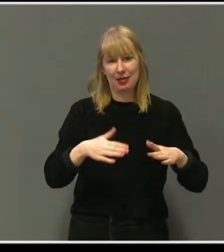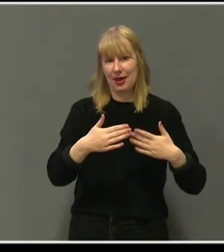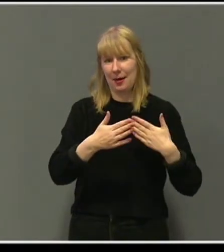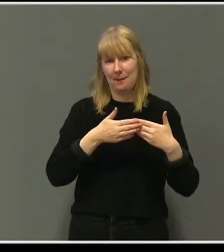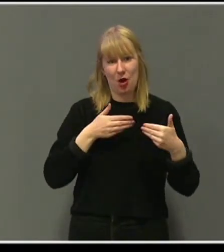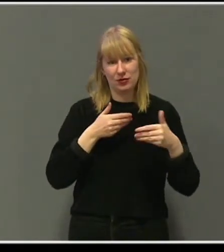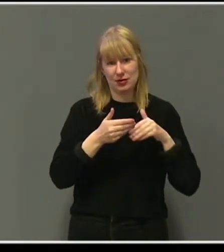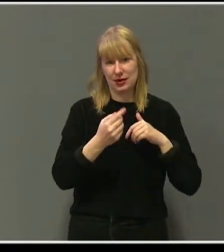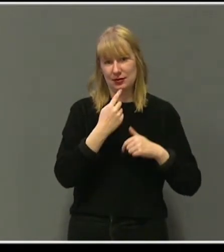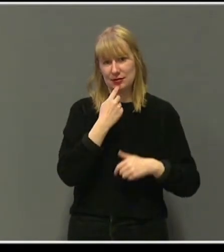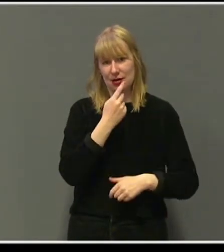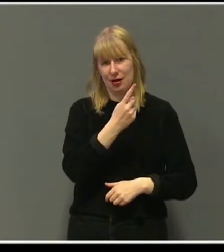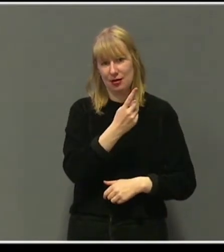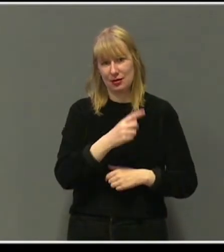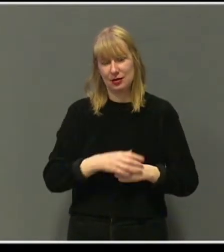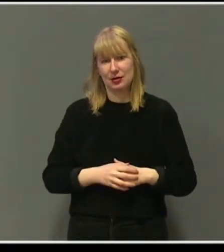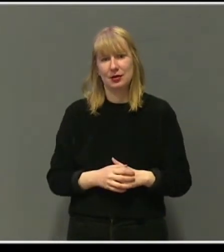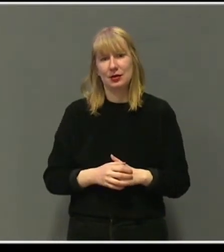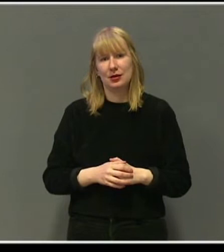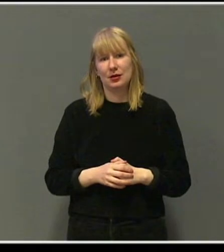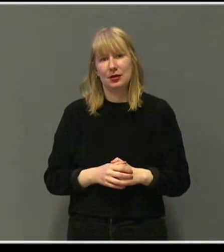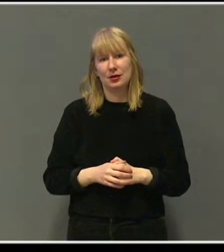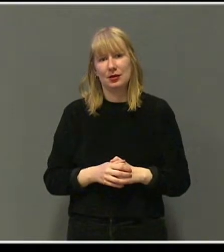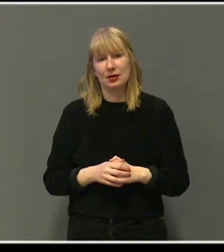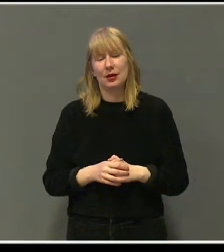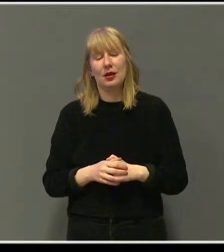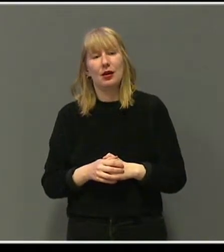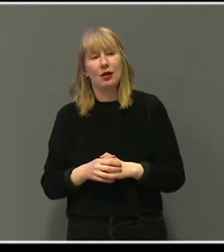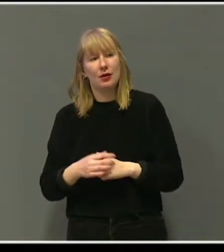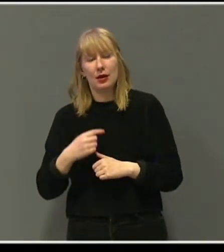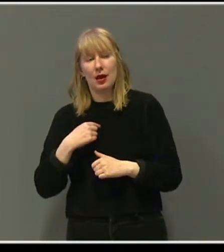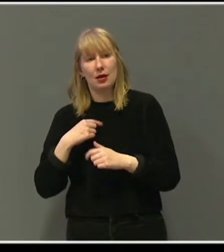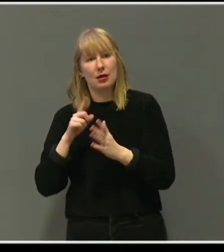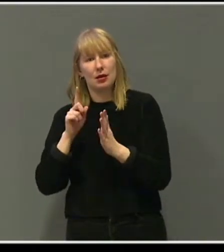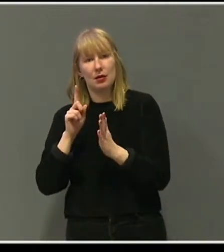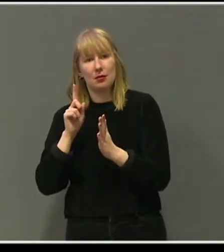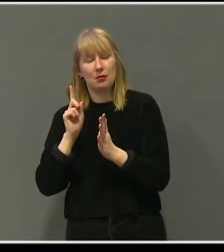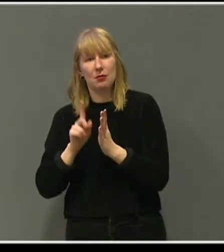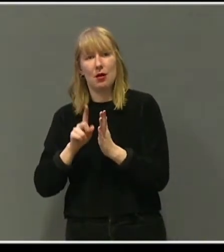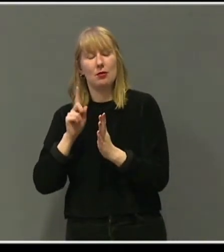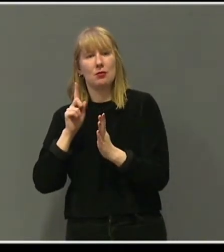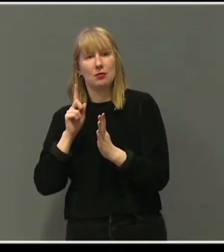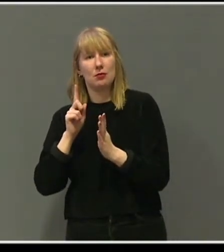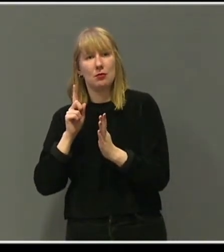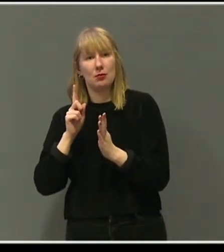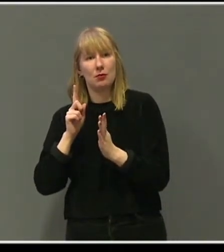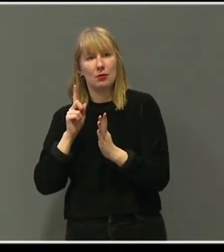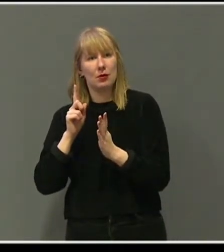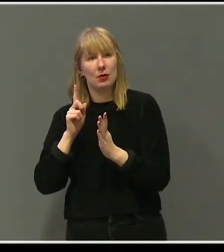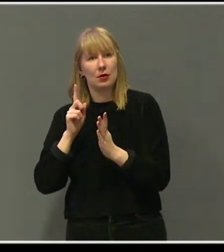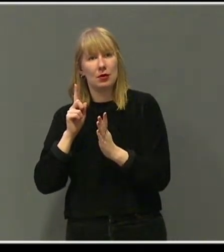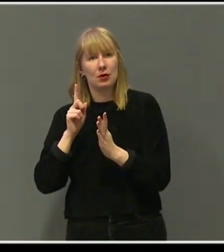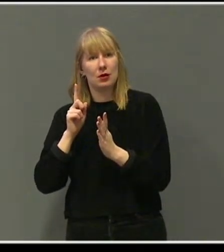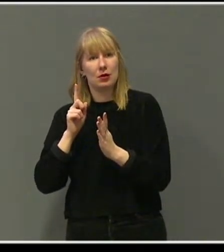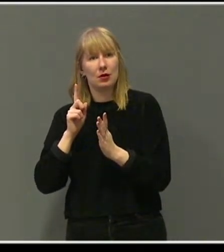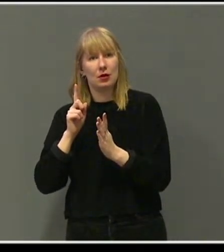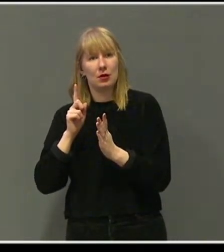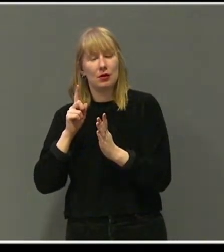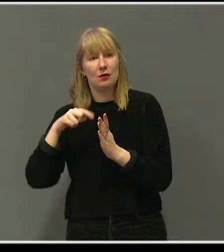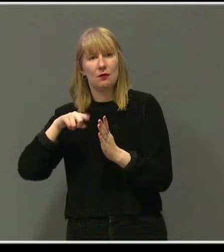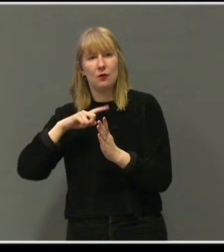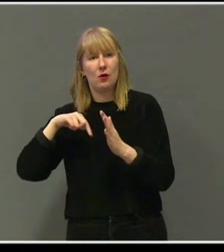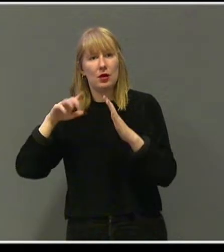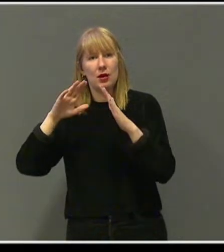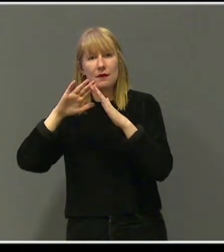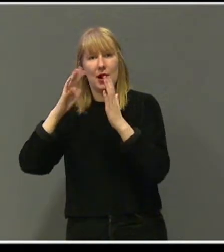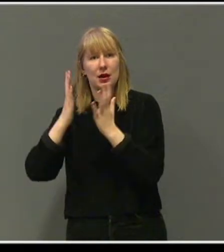Og på nøyaktig dette sekundet, på dette tidspunktet, gikk vår villeverden i